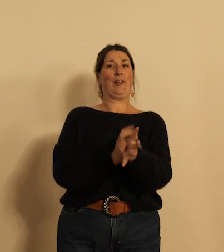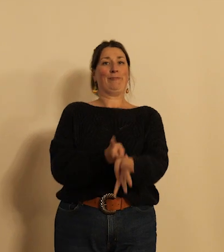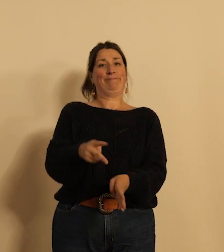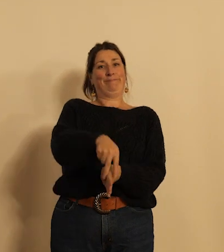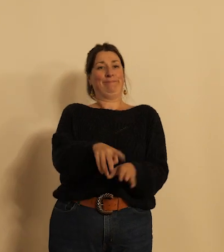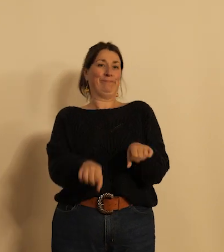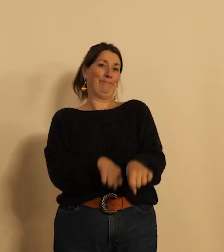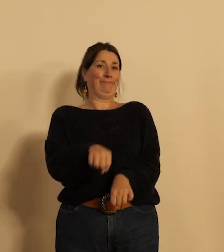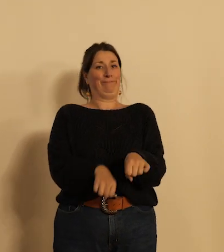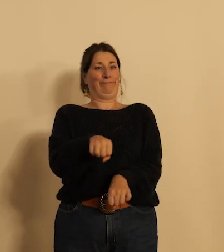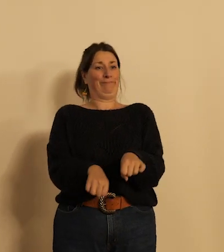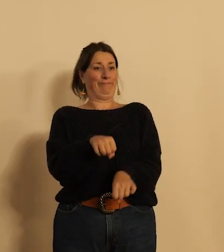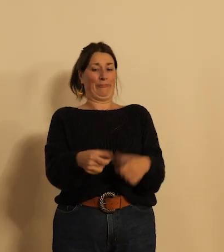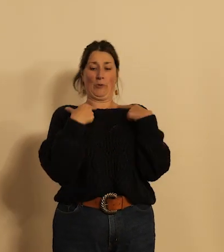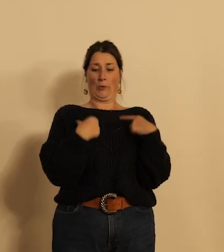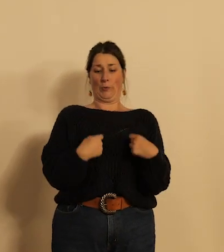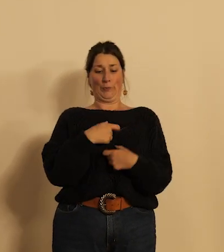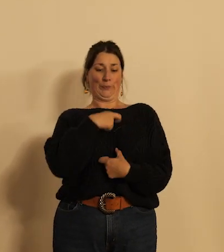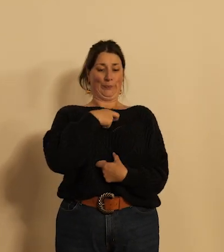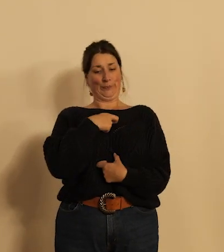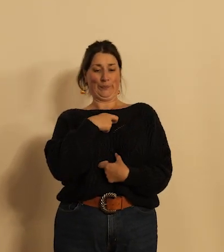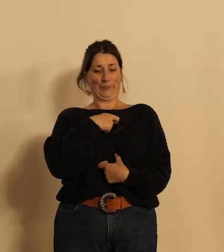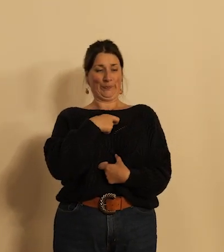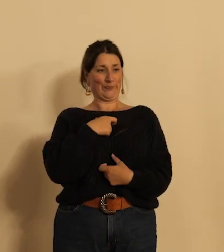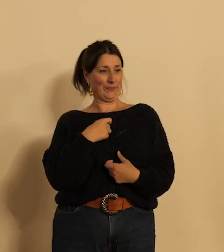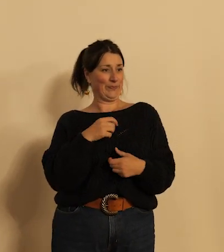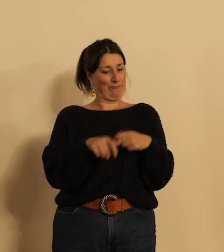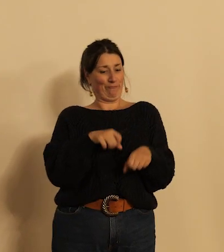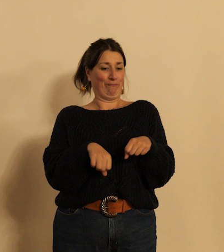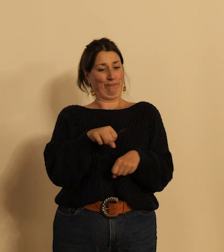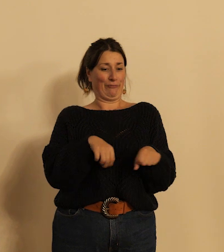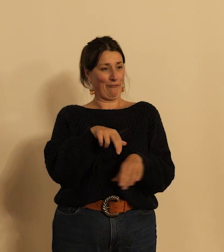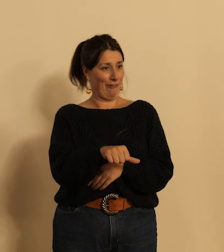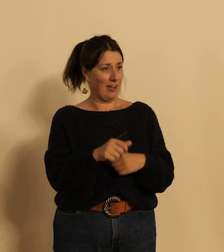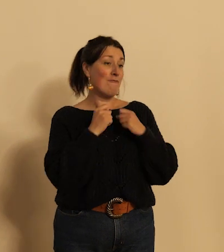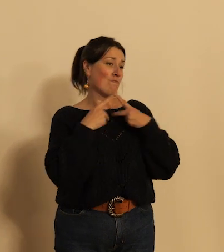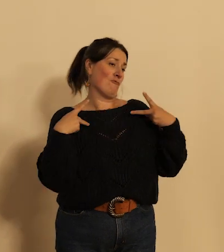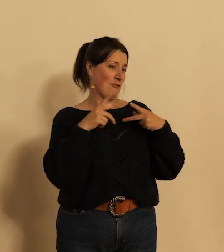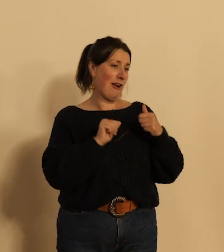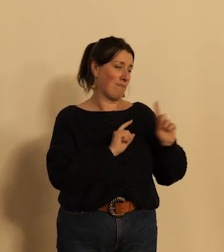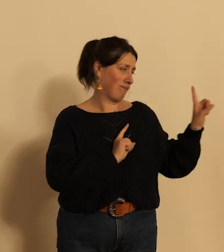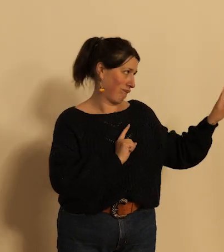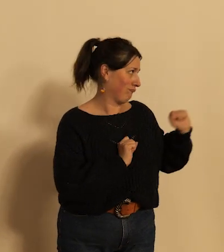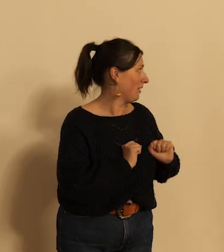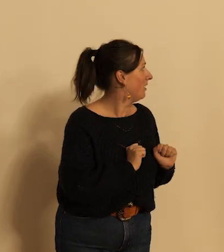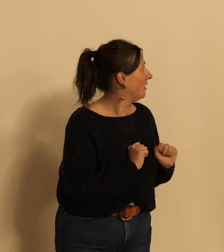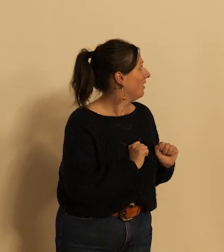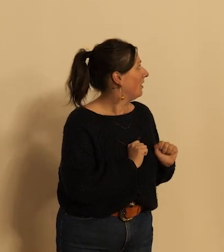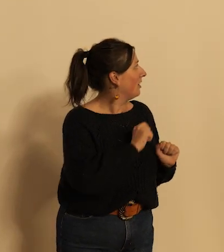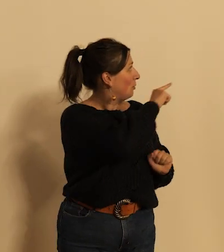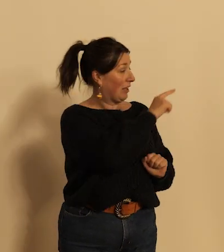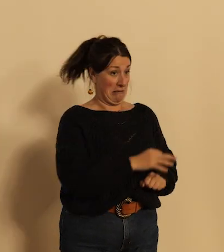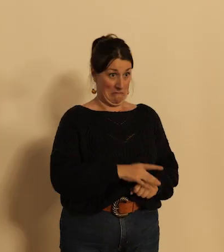beau vélo et son beau costume à nœud papillon et celui-ci est d'autant plus fier de